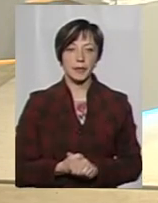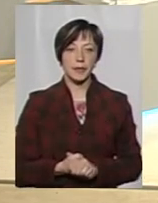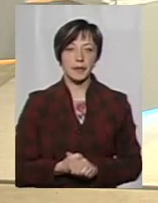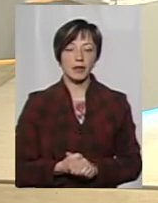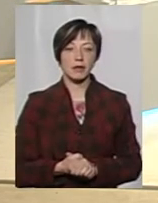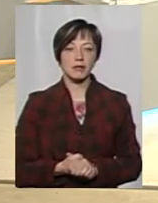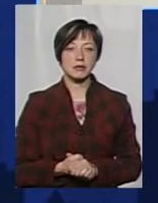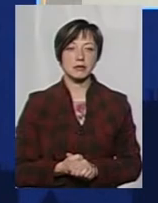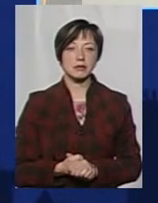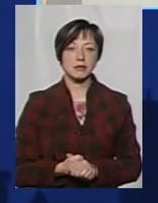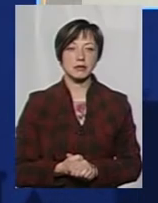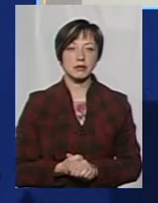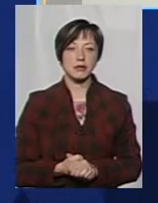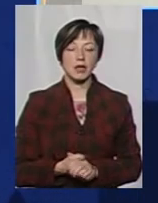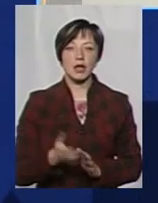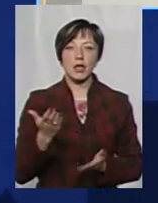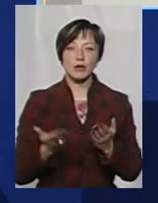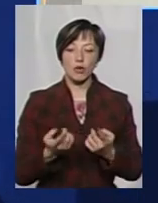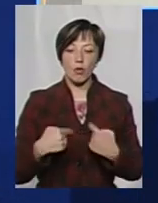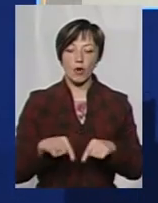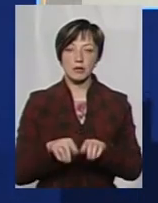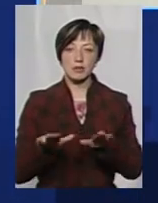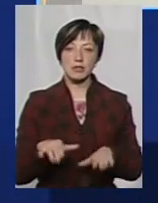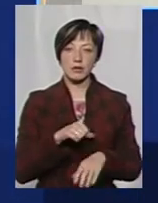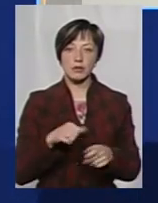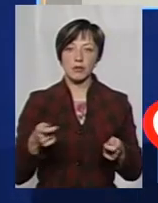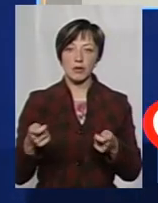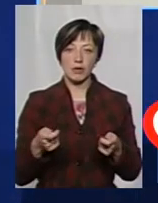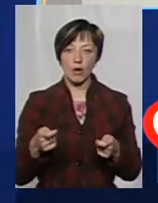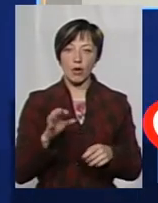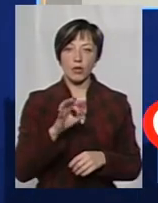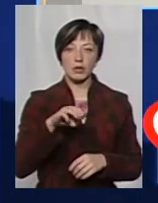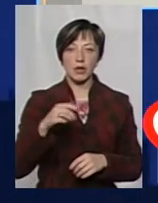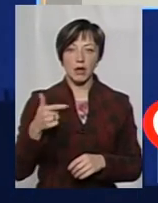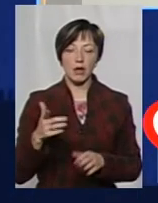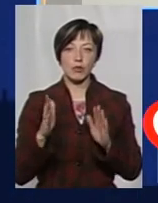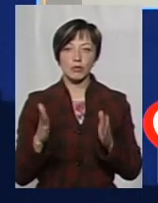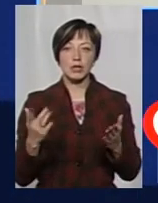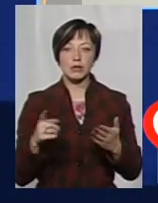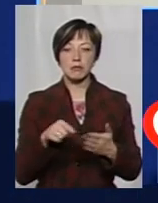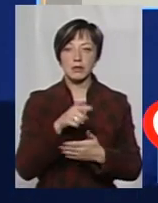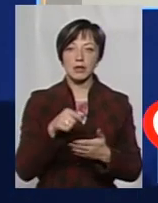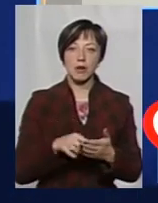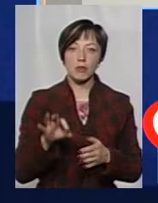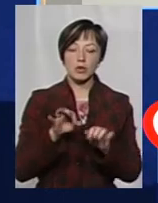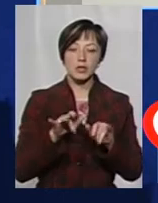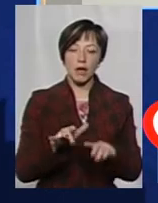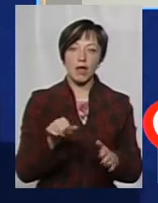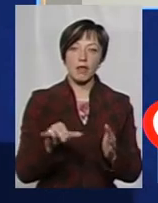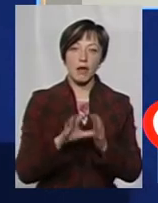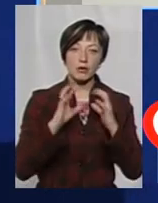Якщо в органах місцевого самоврядування, об'єднаних територіальних громад, будуть якісь питання по заходах